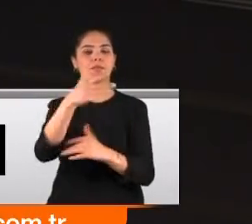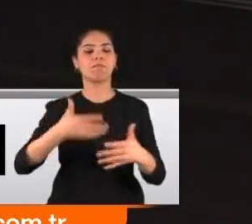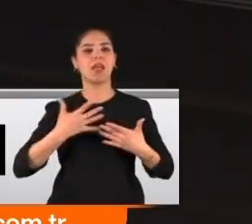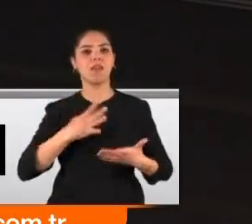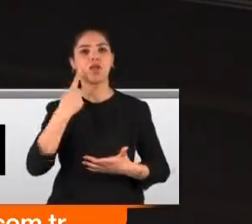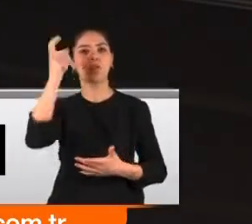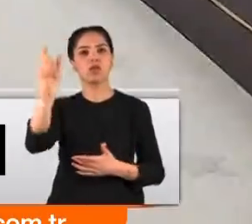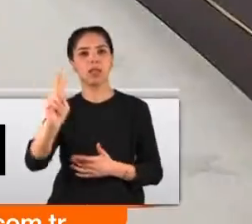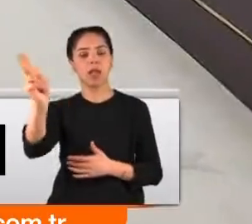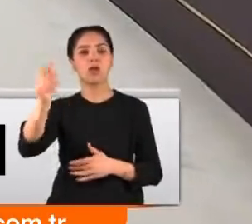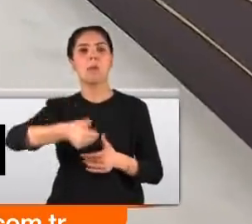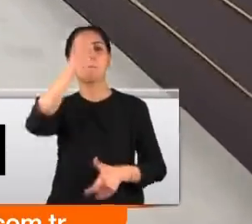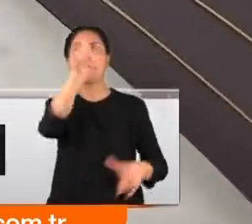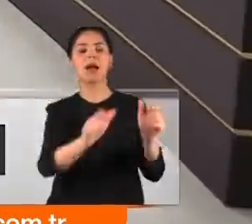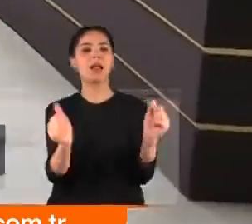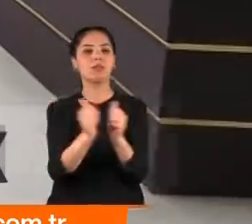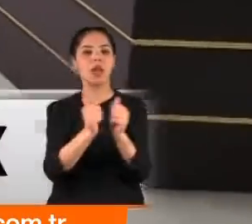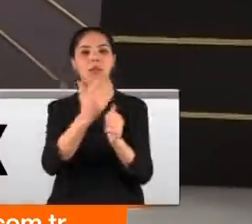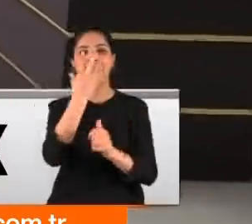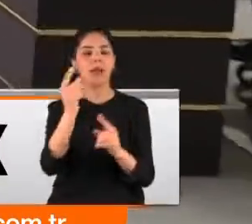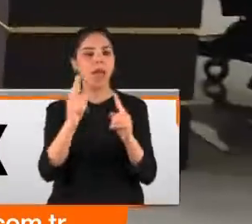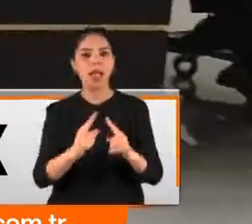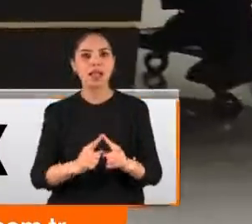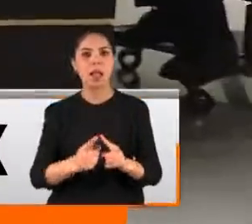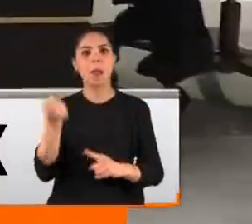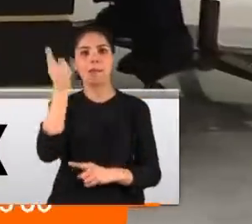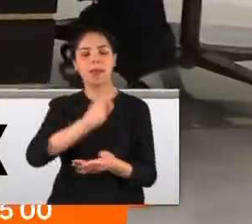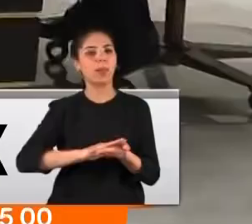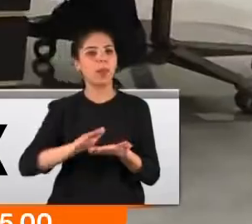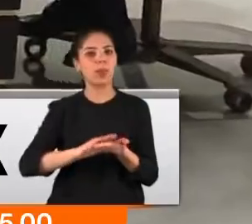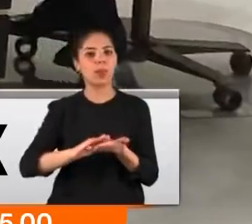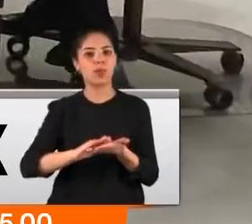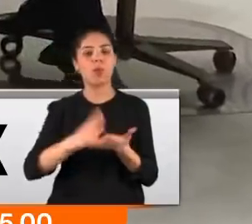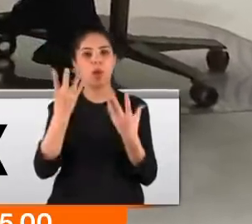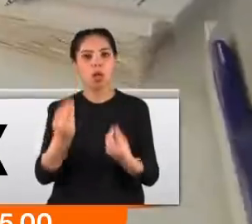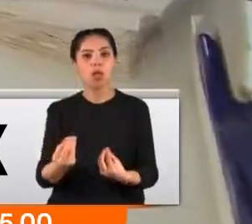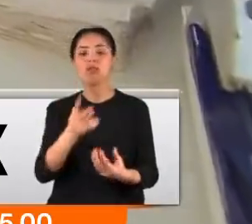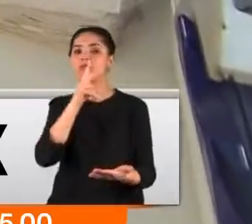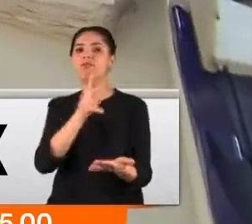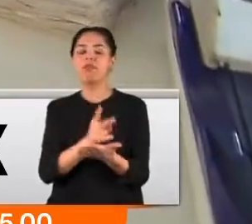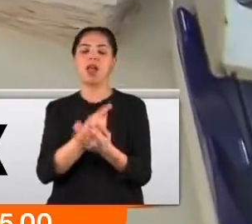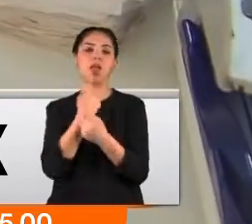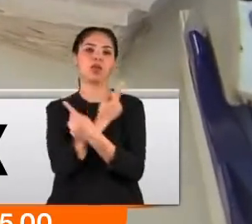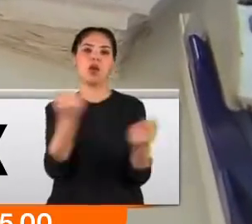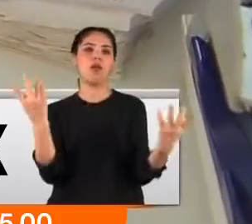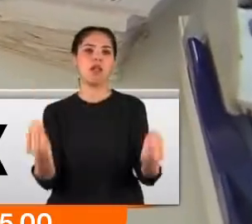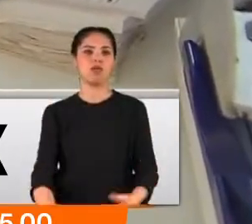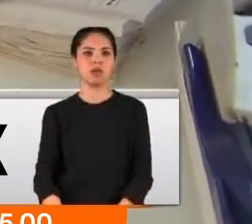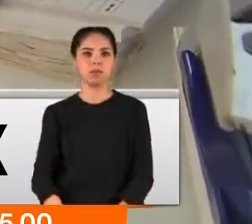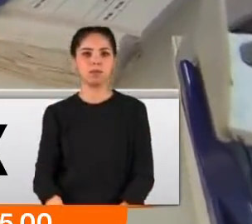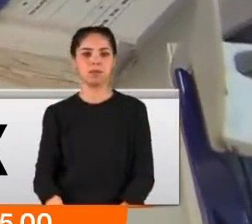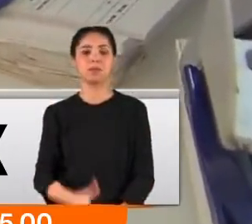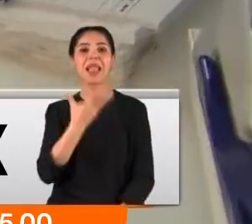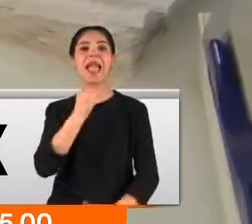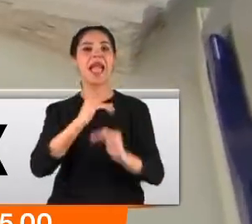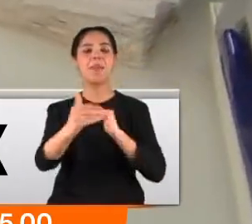Cumhurbaşkanı Erdoğan kurmaylarıyla birlikte ikramiye tutarını bir kez daha gözden geçirecek ve nihai kararı verecek. Ve